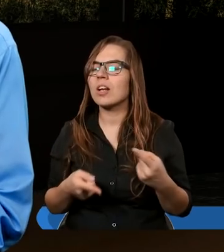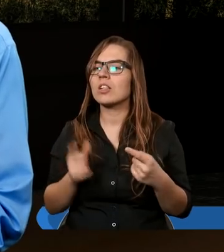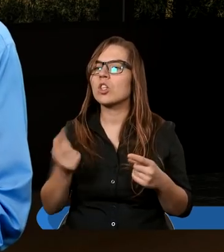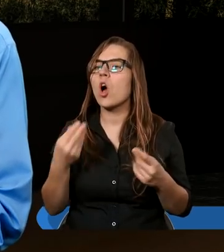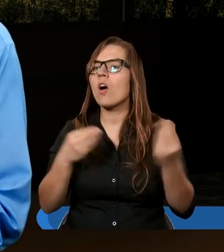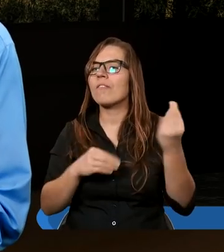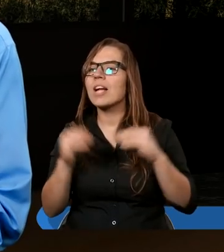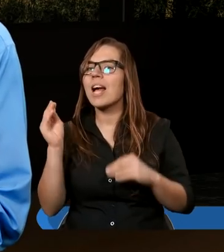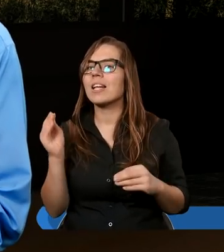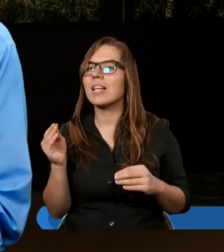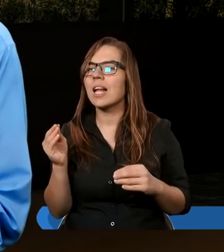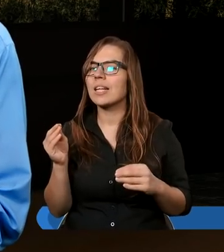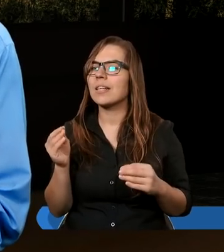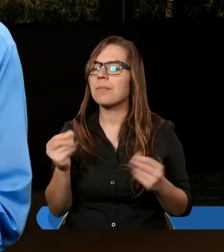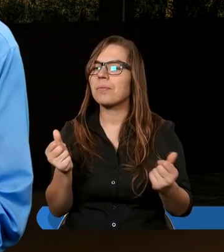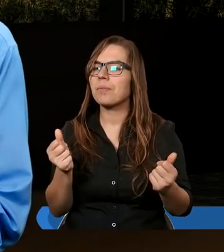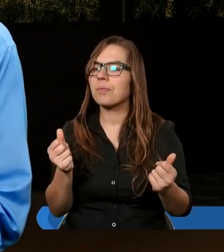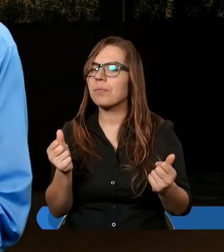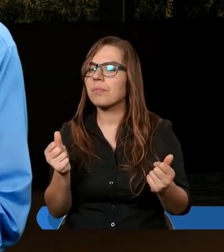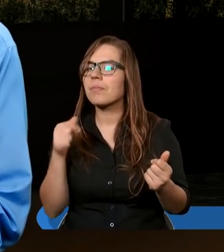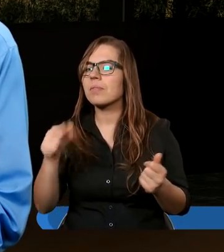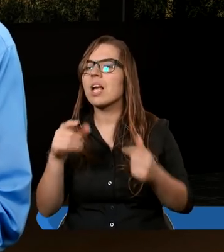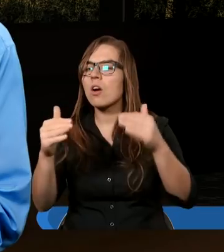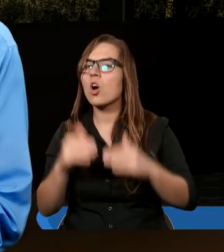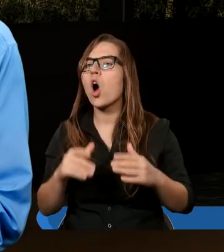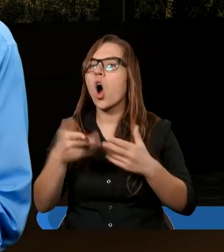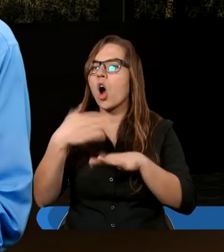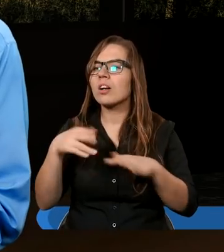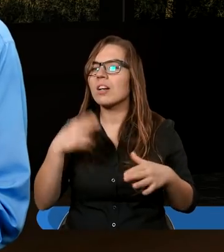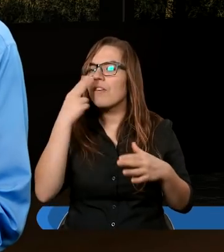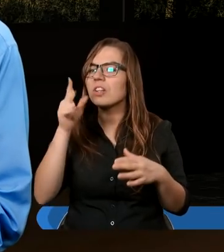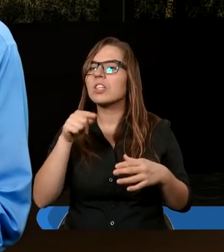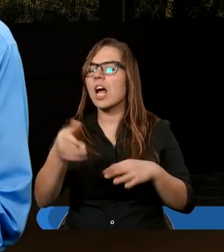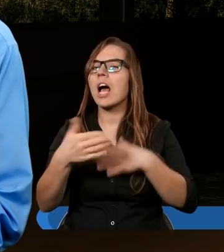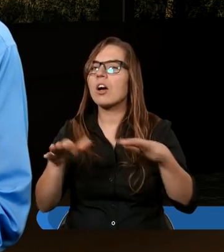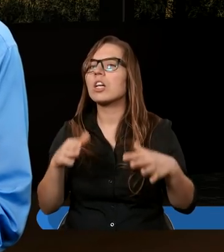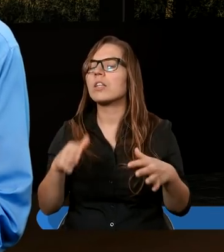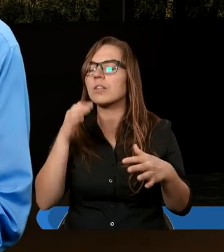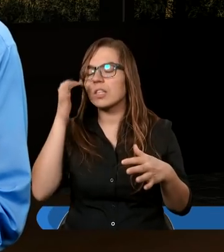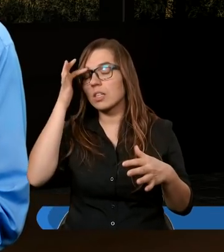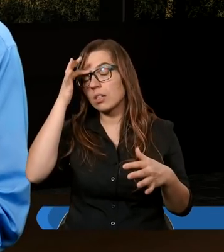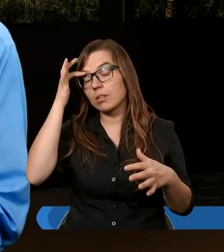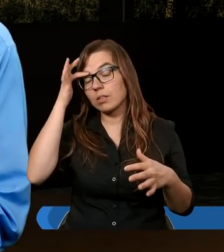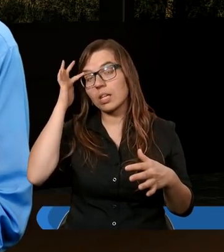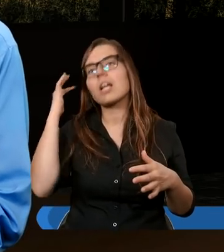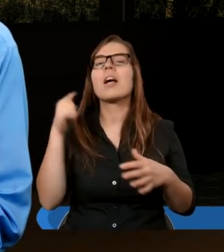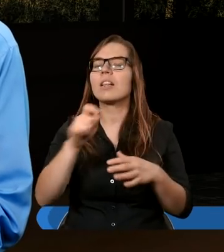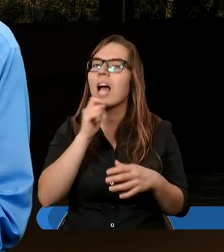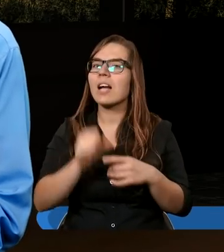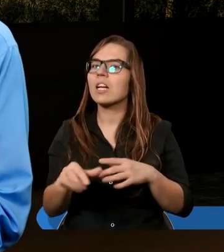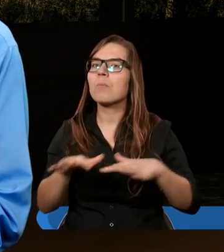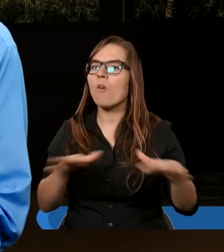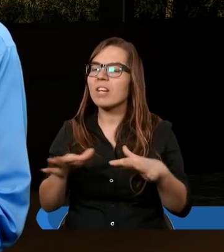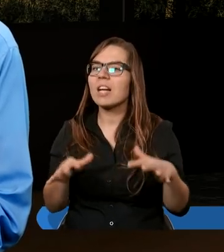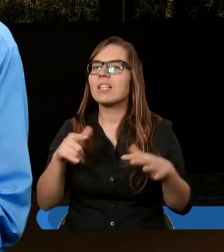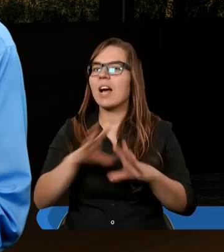Co więcej, w tych początkowych tekstach tego rozdziału widzimy, że to wylanie, danie tego daru jest powszechne. Na tych